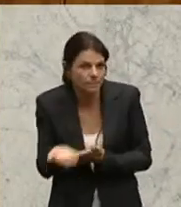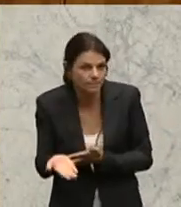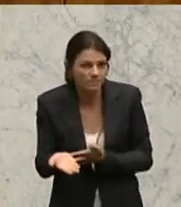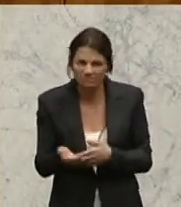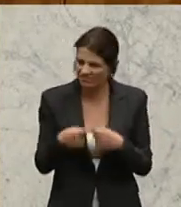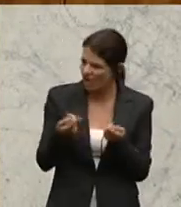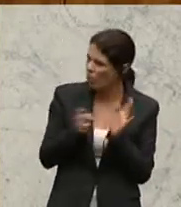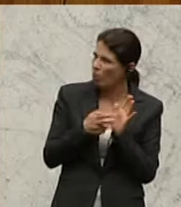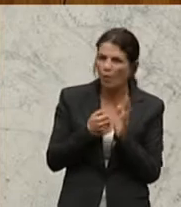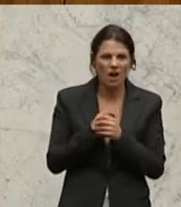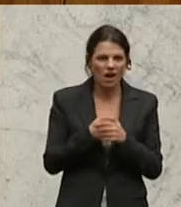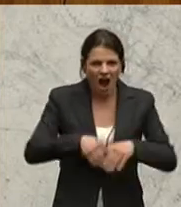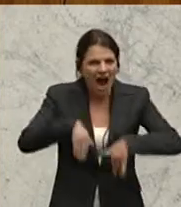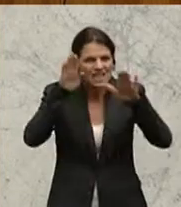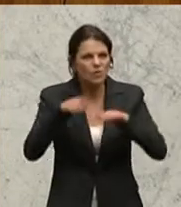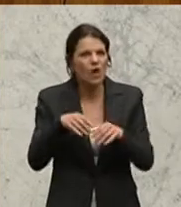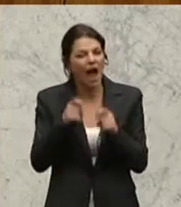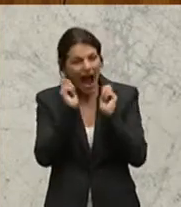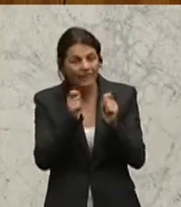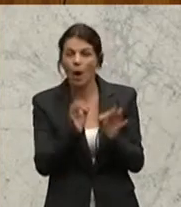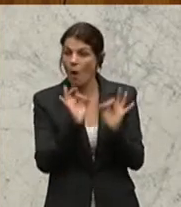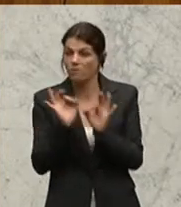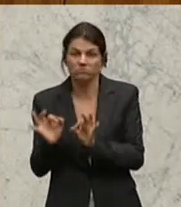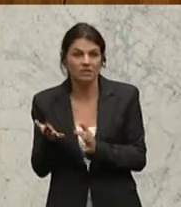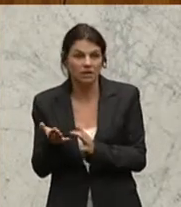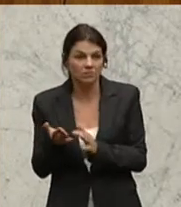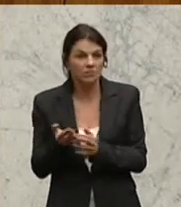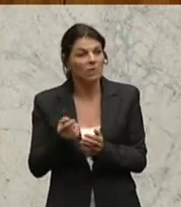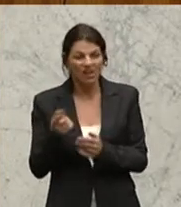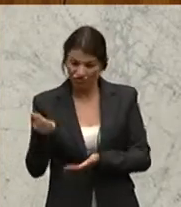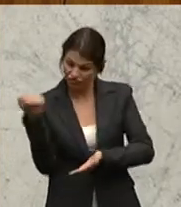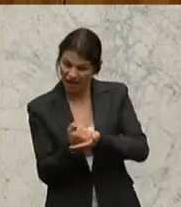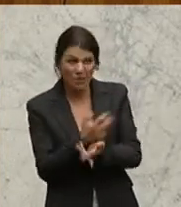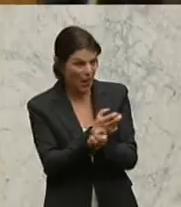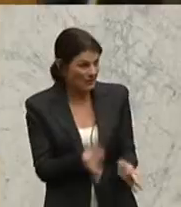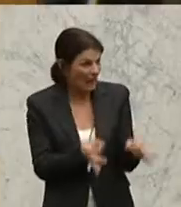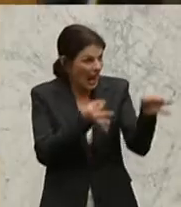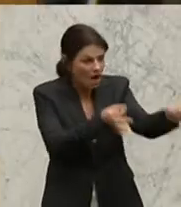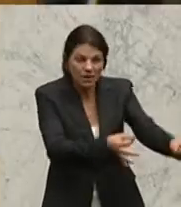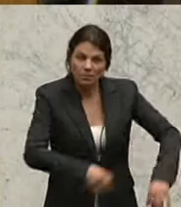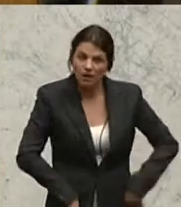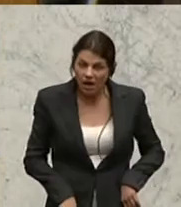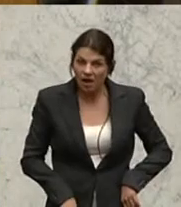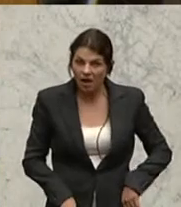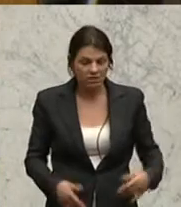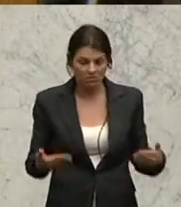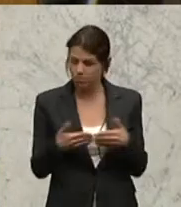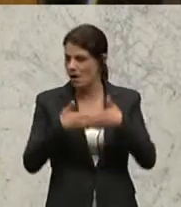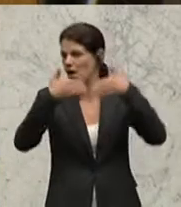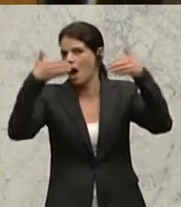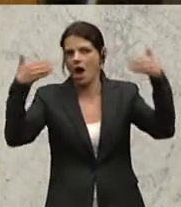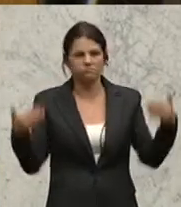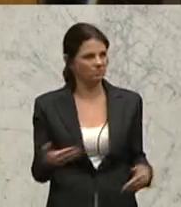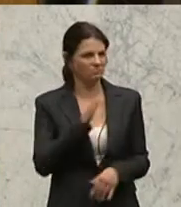Asylantrag ordnungsgemäß gestempelt hier in Österreich abgeben muss, dann steht es doch im Widerspruch zu Ihrer Asylpolitik.